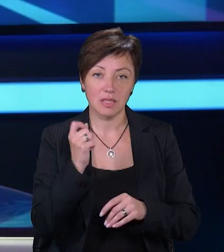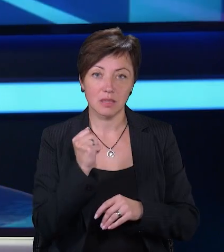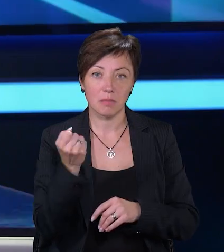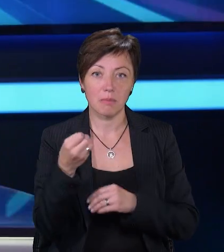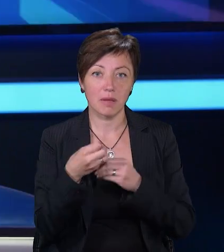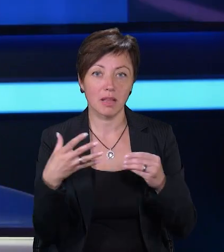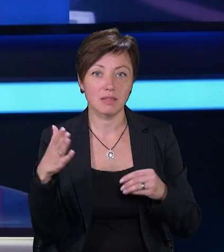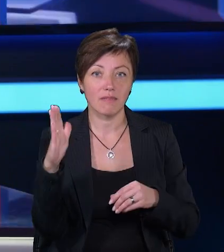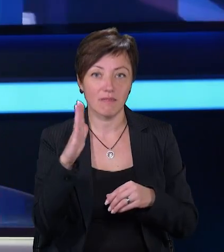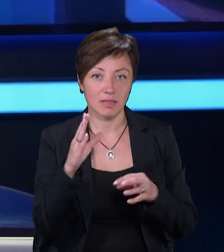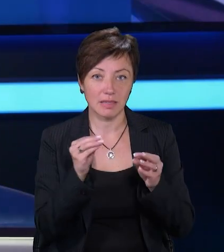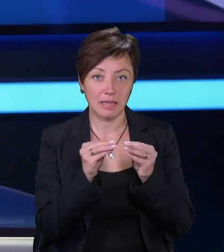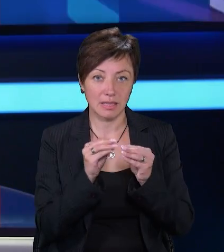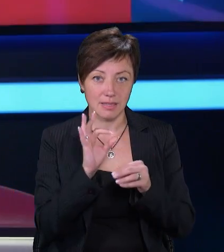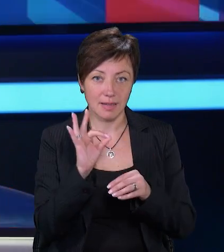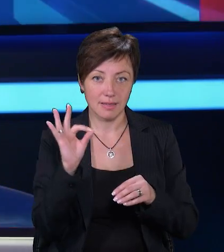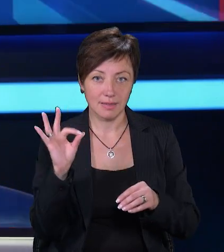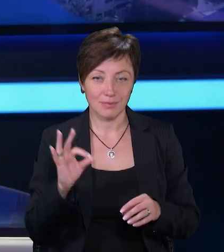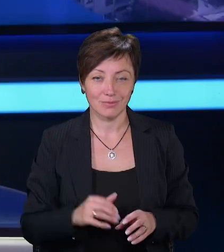15 вересня, о 10-й.